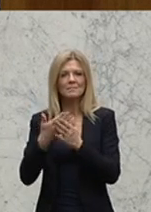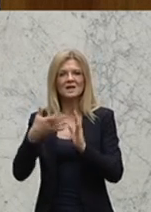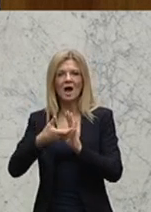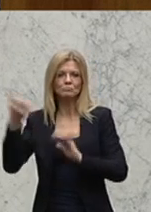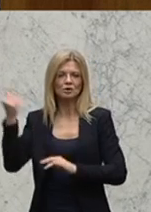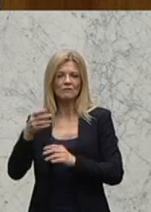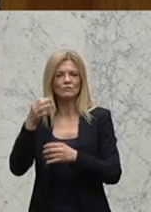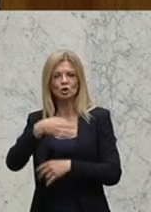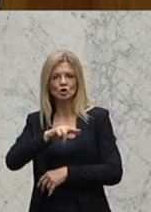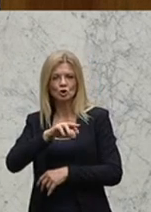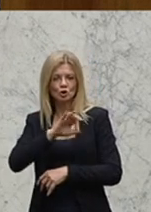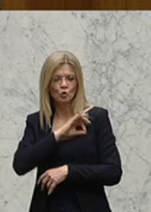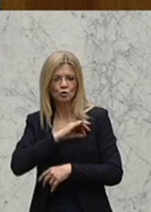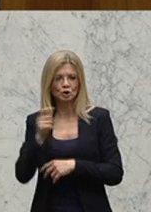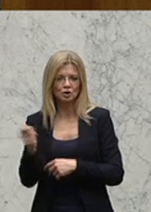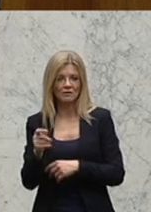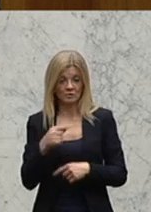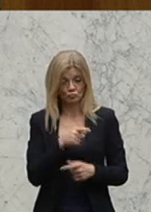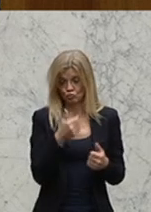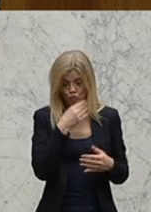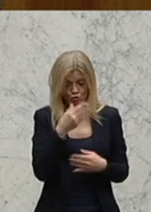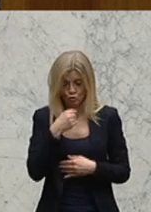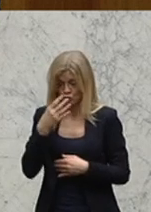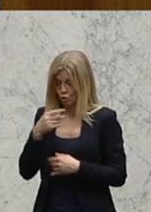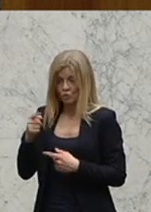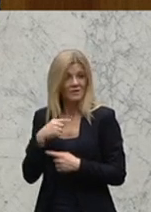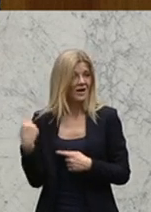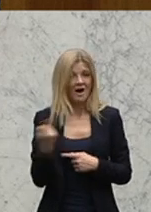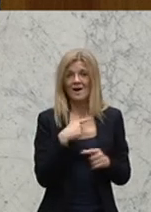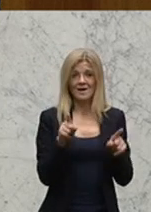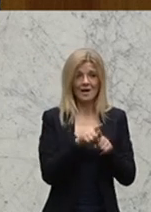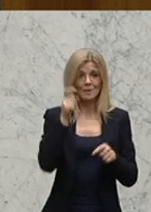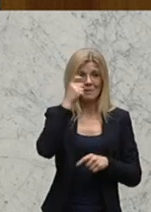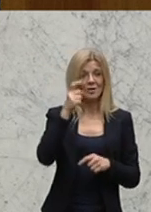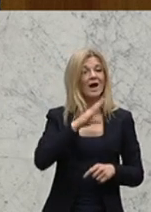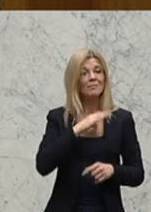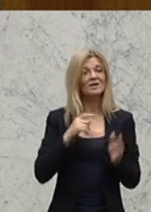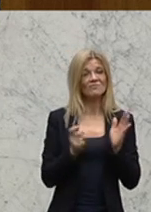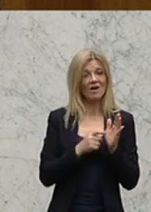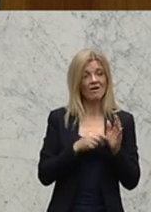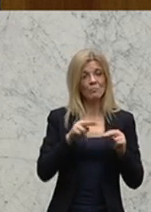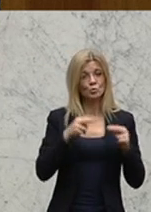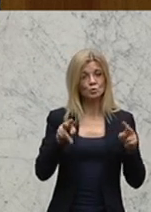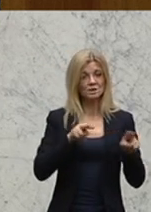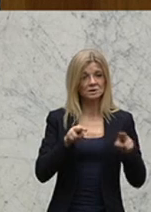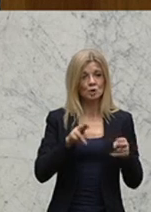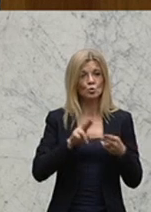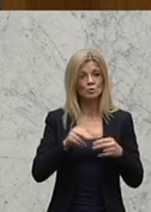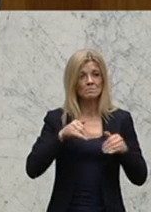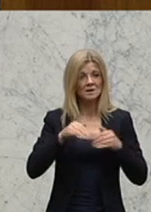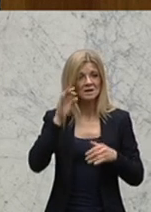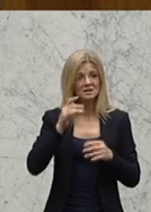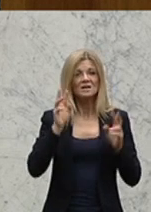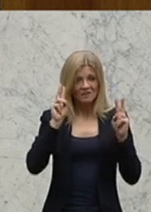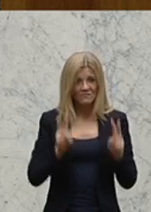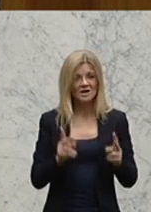darauf einigen können. Aber ich verlange dann auch von der Bundesregierung und von der zuständigen Ministerin, dass dann auch Taten folgen und wir das wirklich umsetzen können,